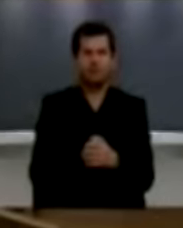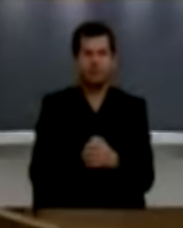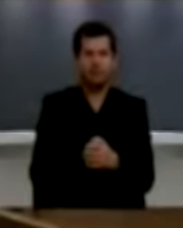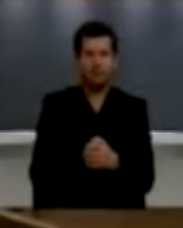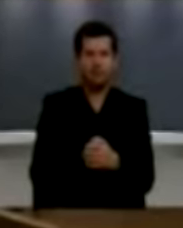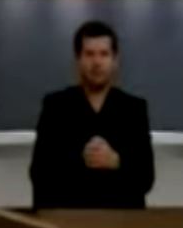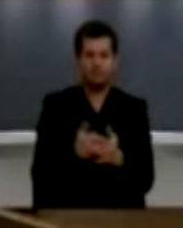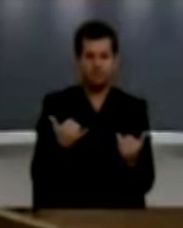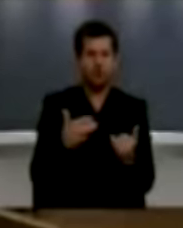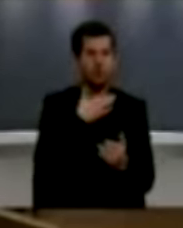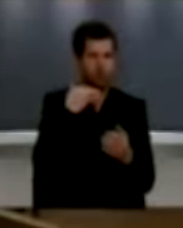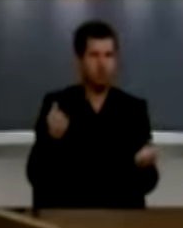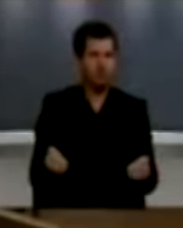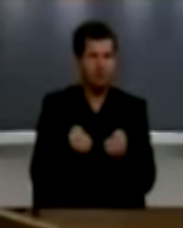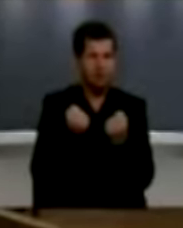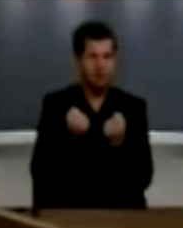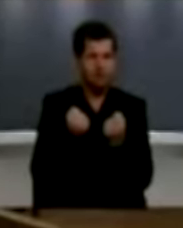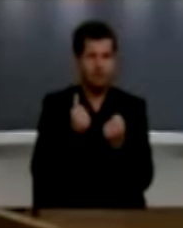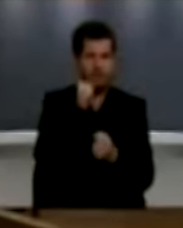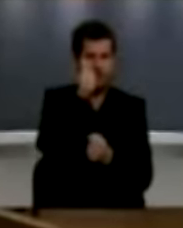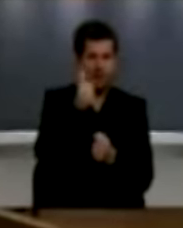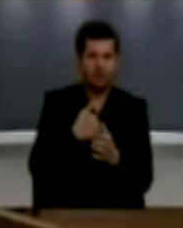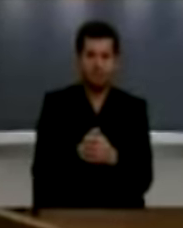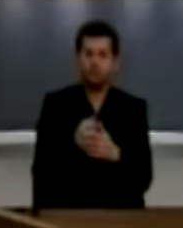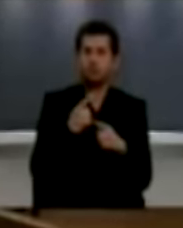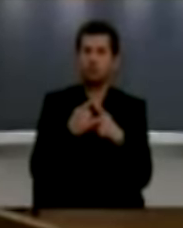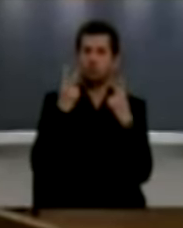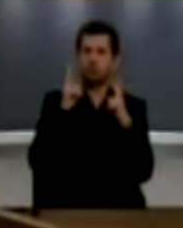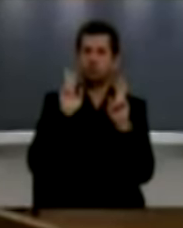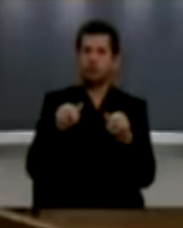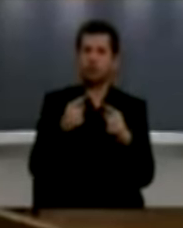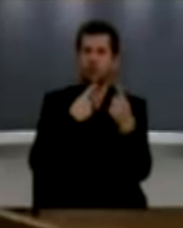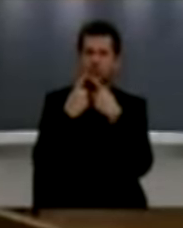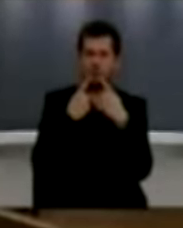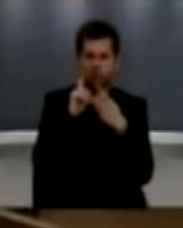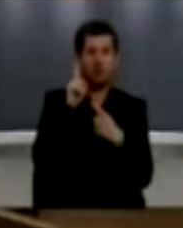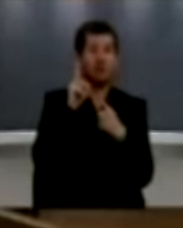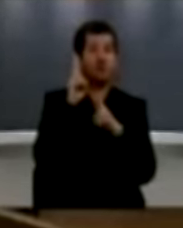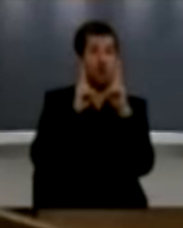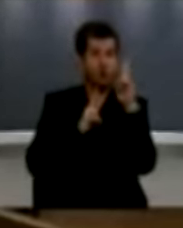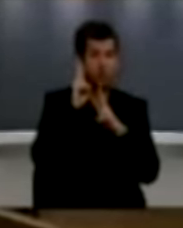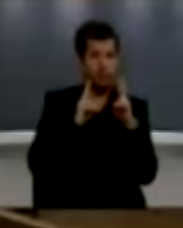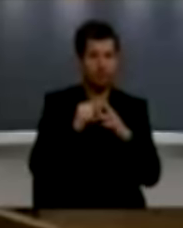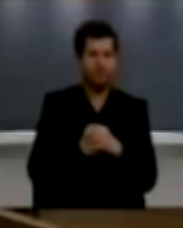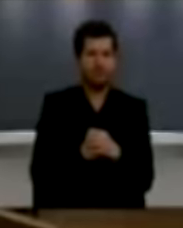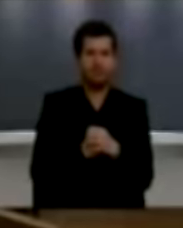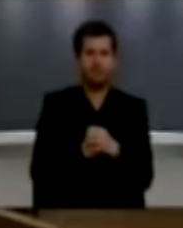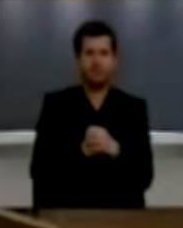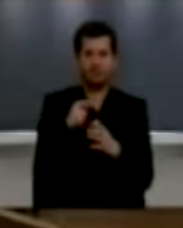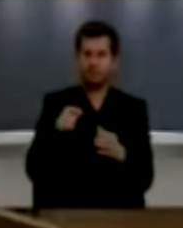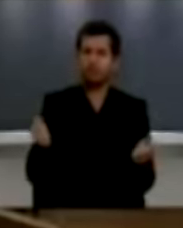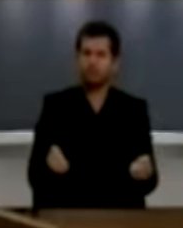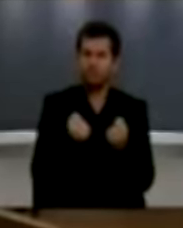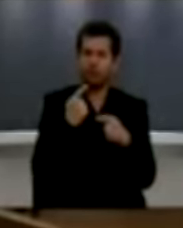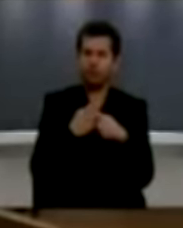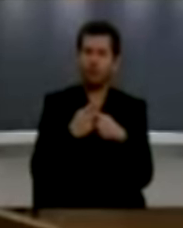Sot është ditë shumë e ronë, edhe është me ransi gjithë me diskutu, po me diskutu. është ditë e ronë edhe